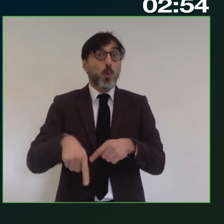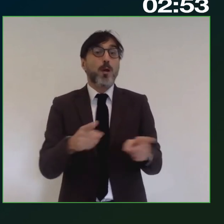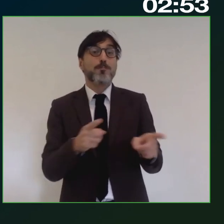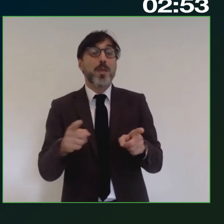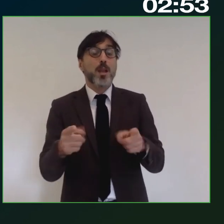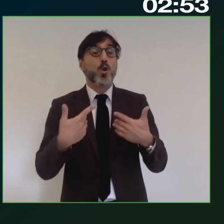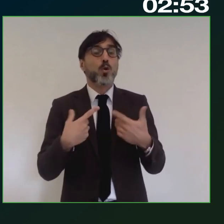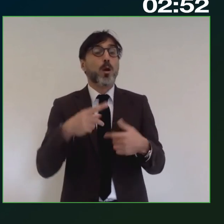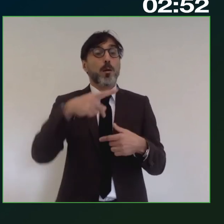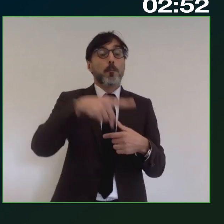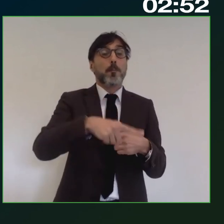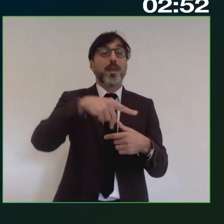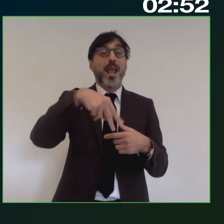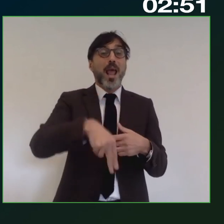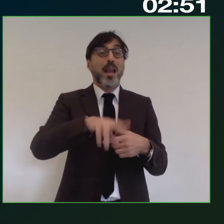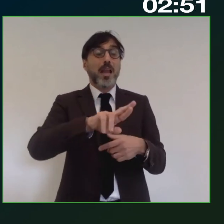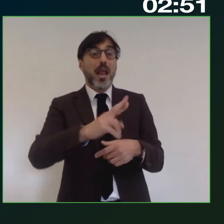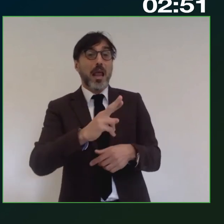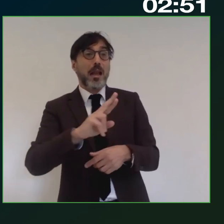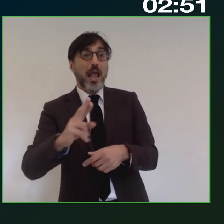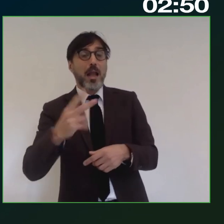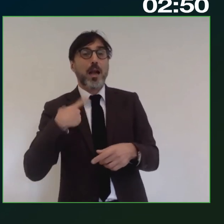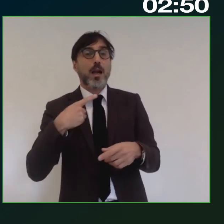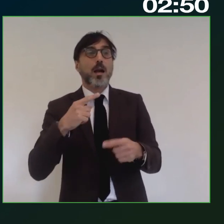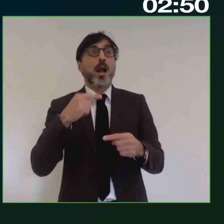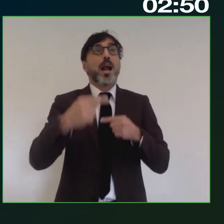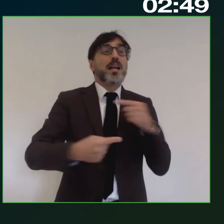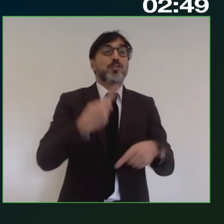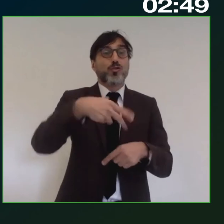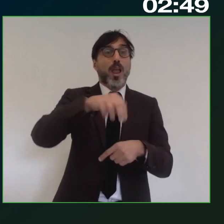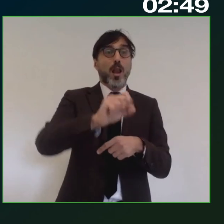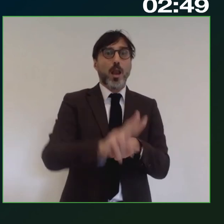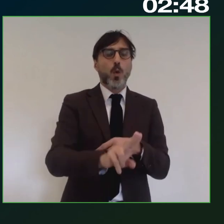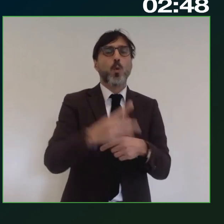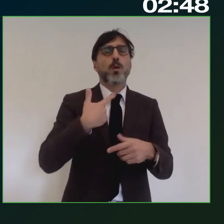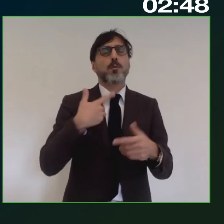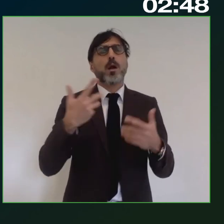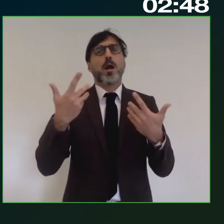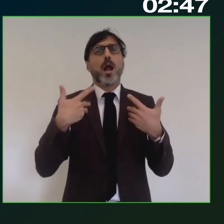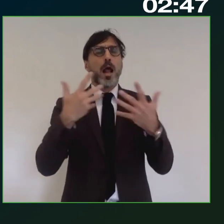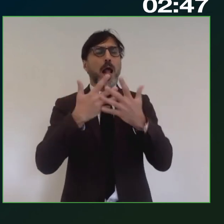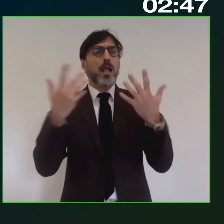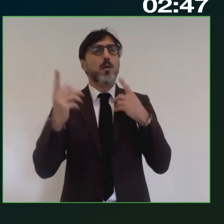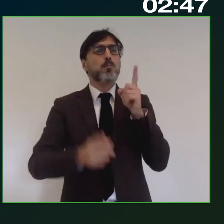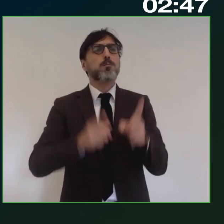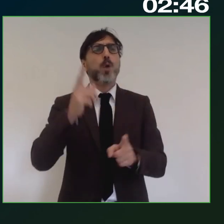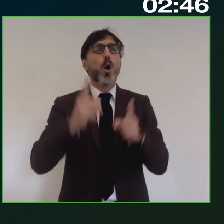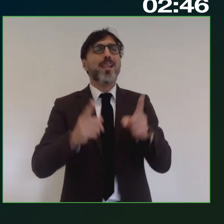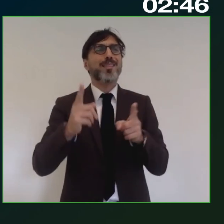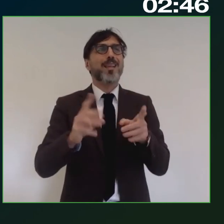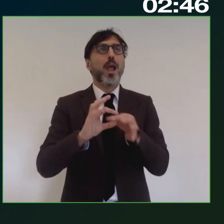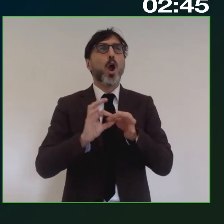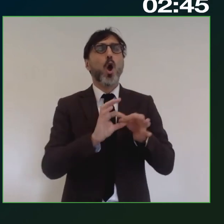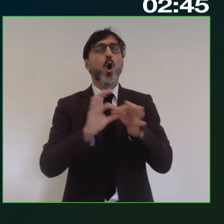del PNRR ovvero del Next Gen U in cui probabilmente in questo momento le politiche di coesione possono